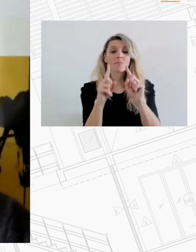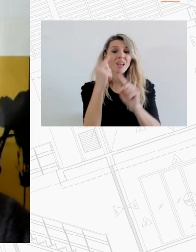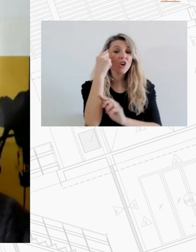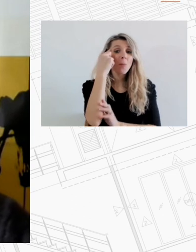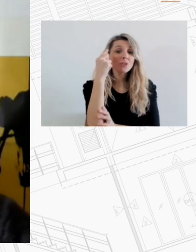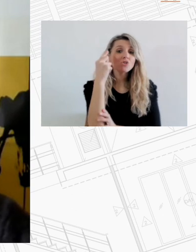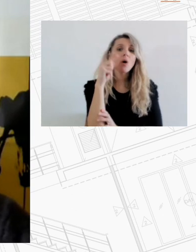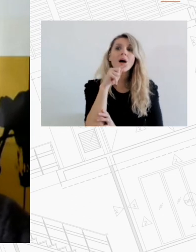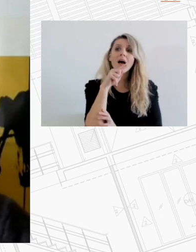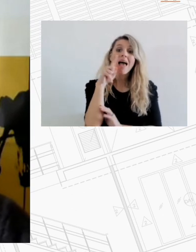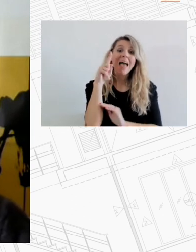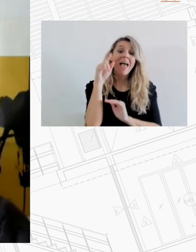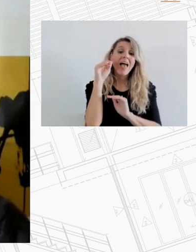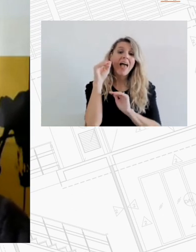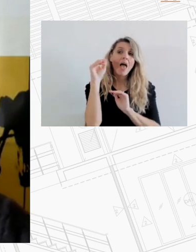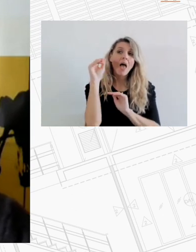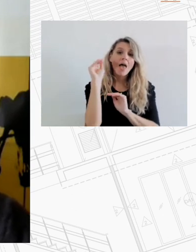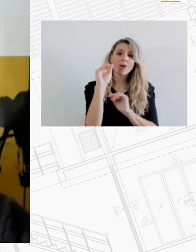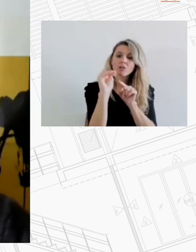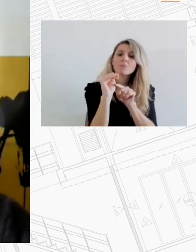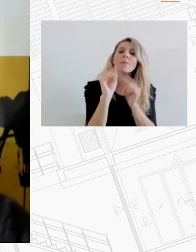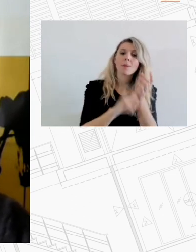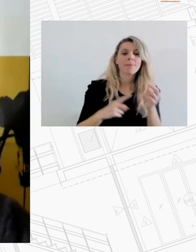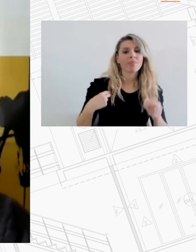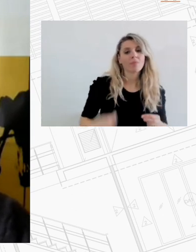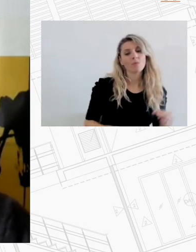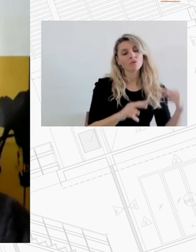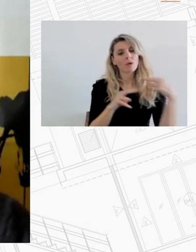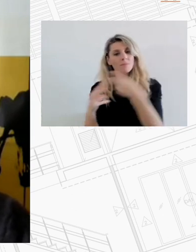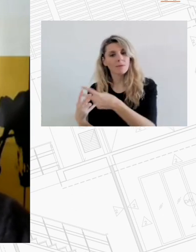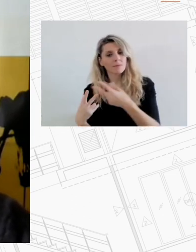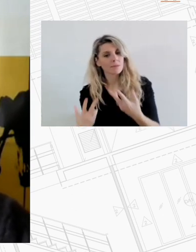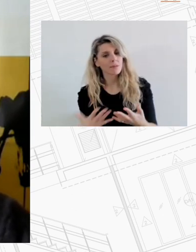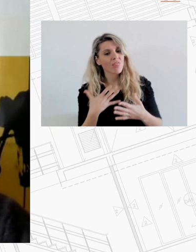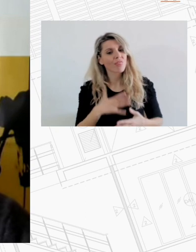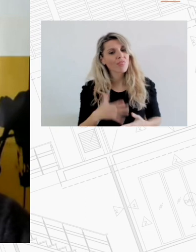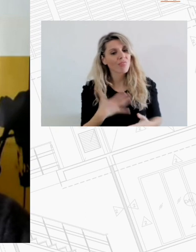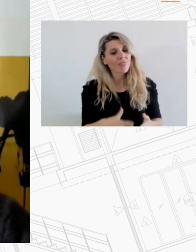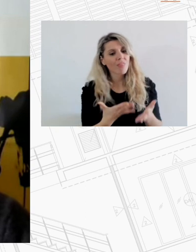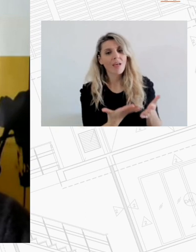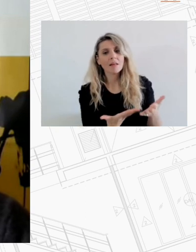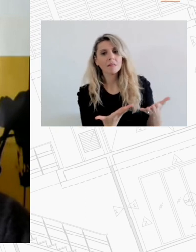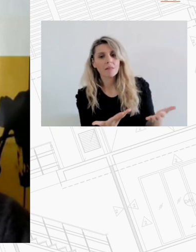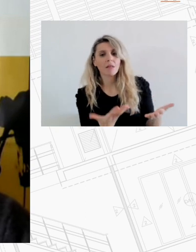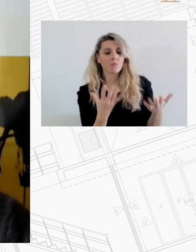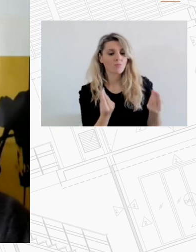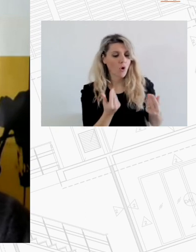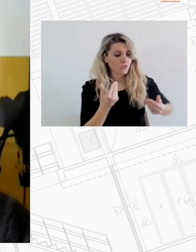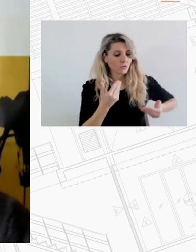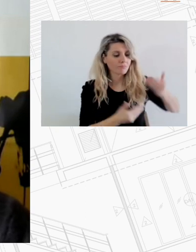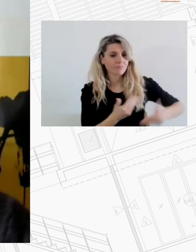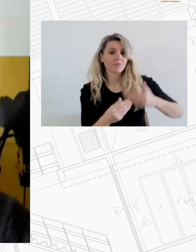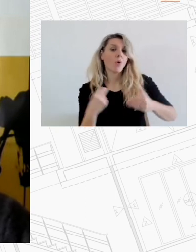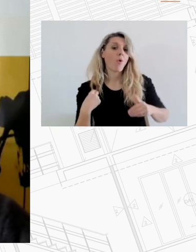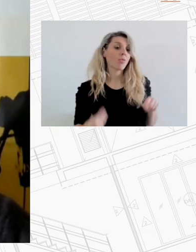πρέπει σιγά-σιγά να απαντηθεί από τους δήμους από εδώ και πέρα είναι τι θέλουν να κάνουν πώς θέλουν να κινητοποιηθούν και